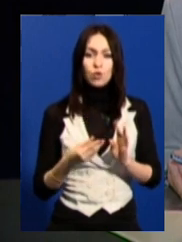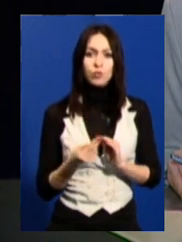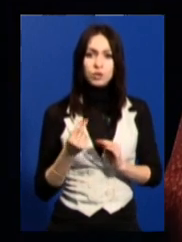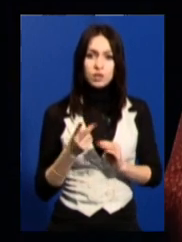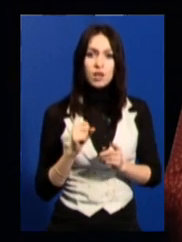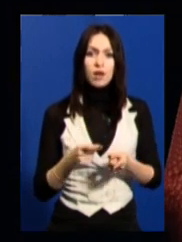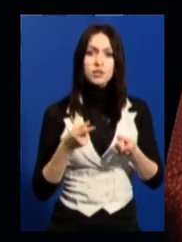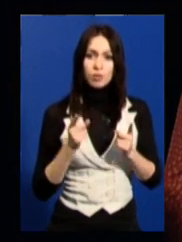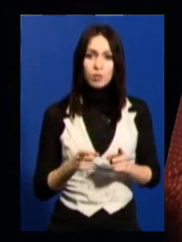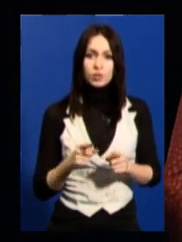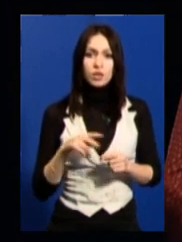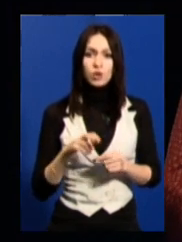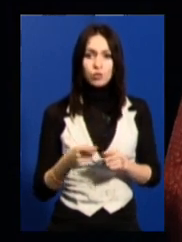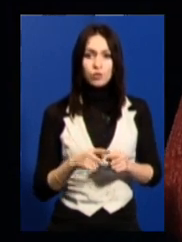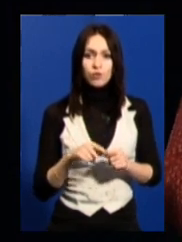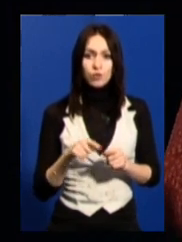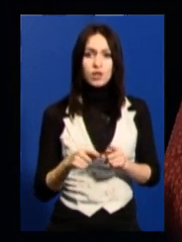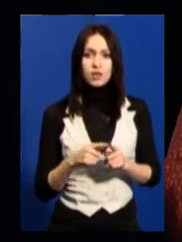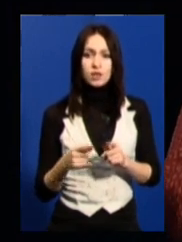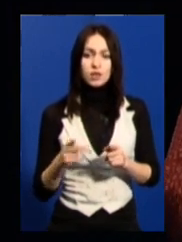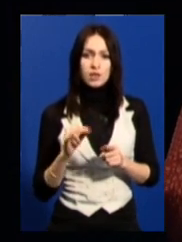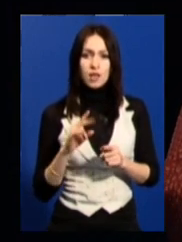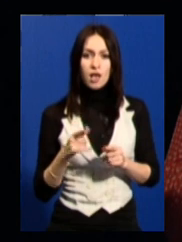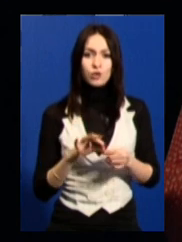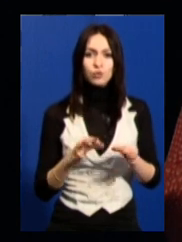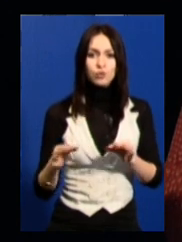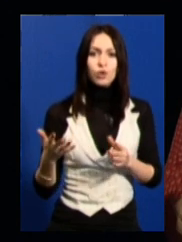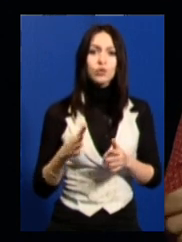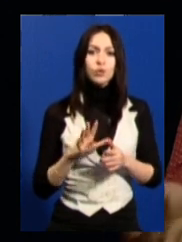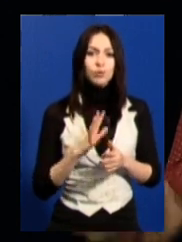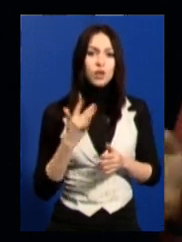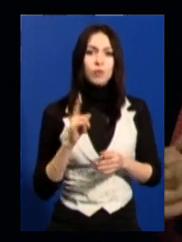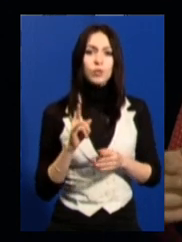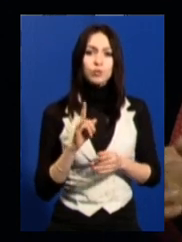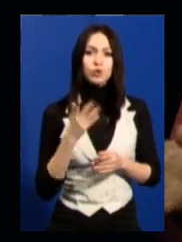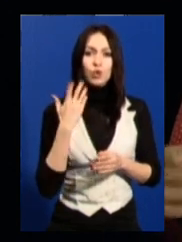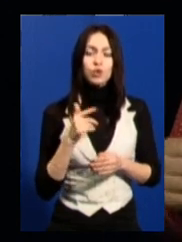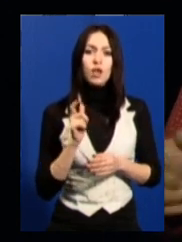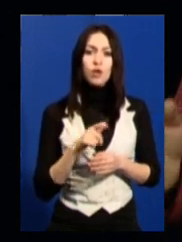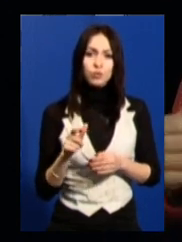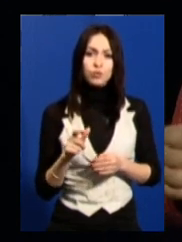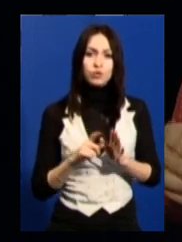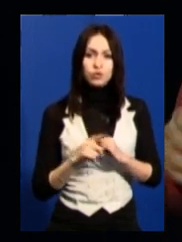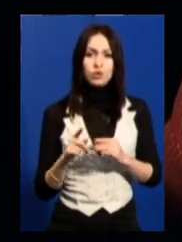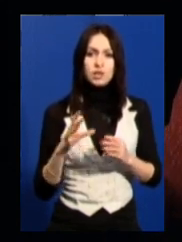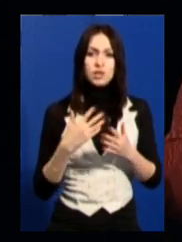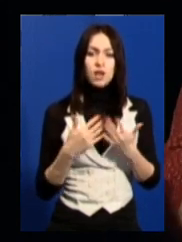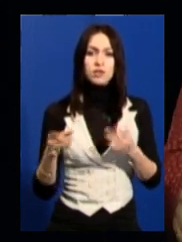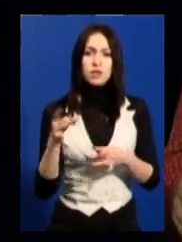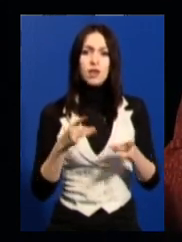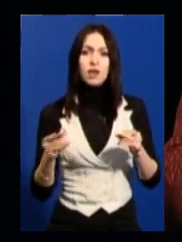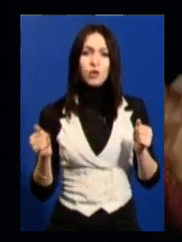насправді йдуть ті лацюшки, про які вже була річ. Тому що коли люди скидаються з різних регіонів,